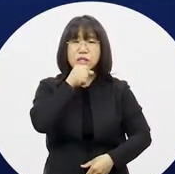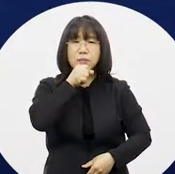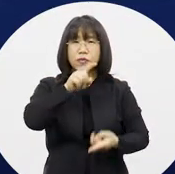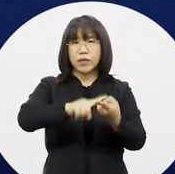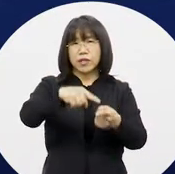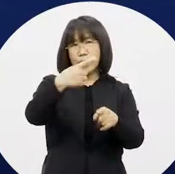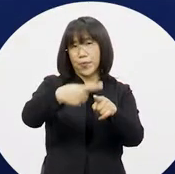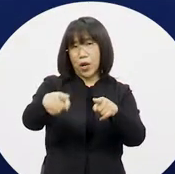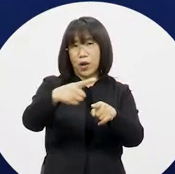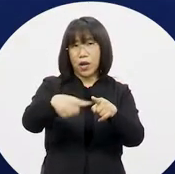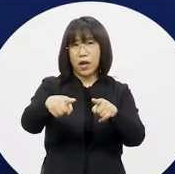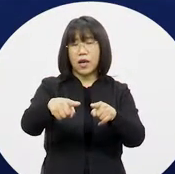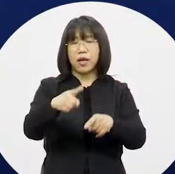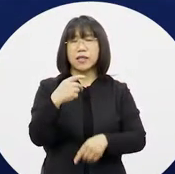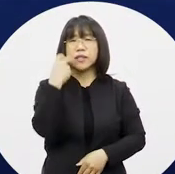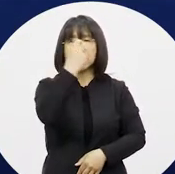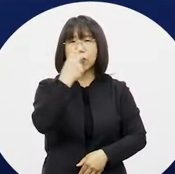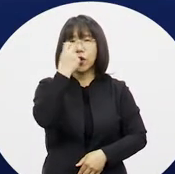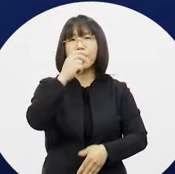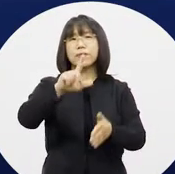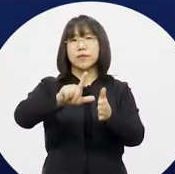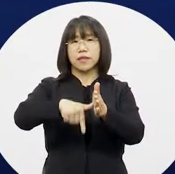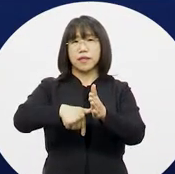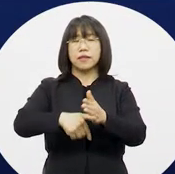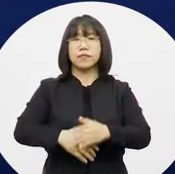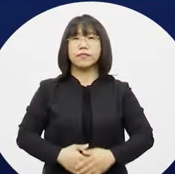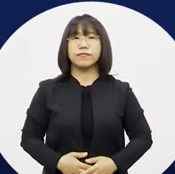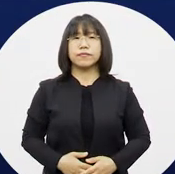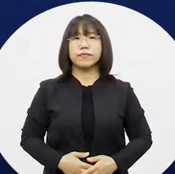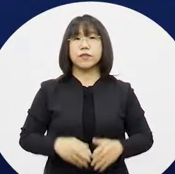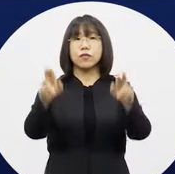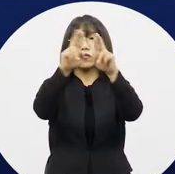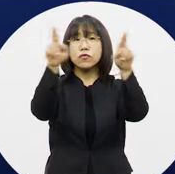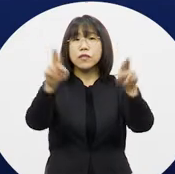앞으로의 개선 과제 등을 점검하는 시간이었습니다.